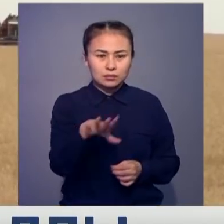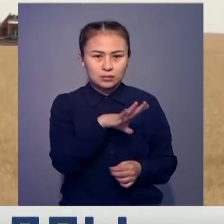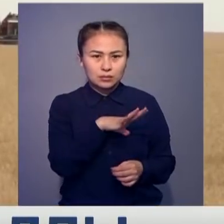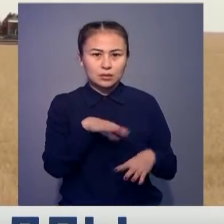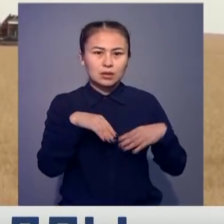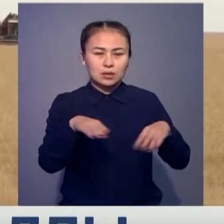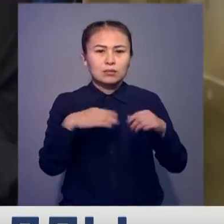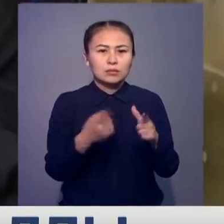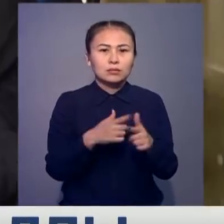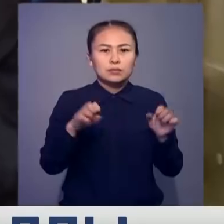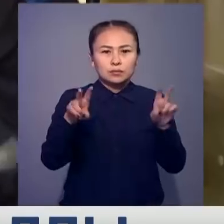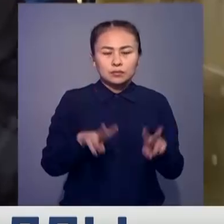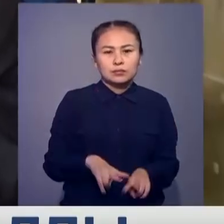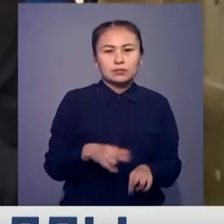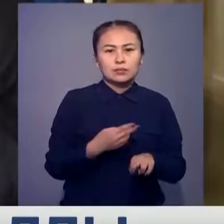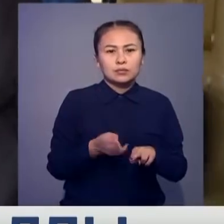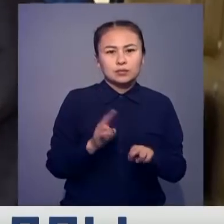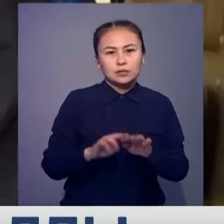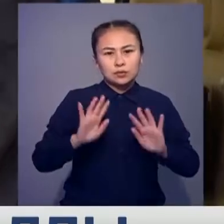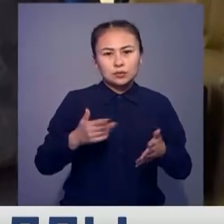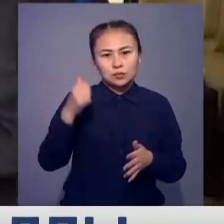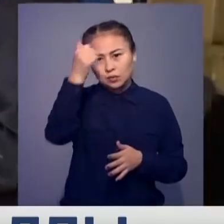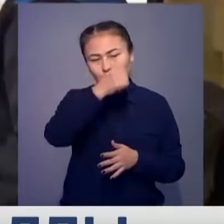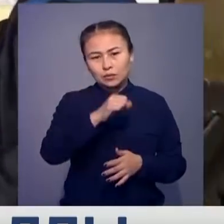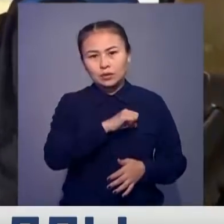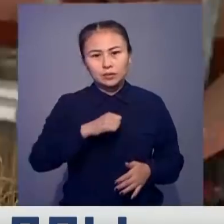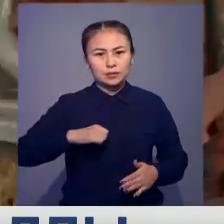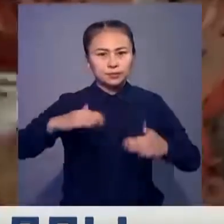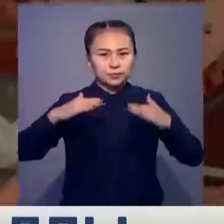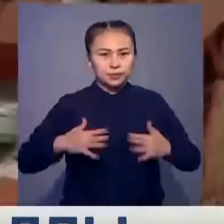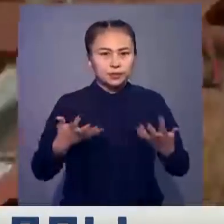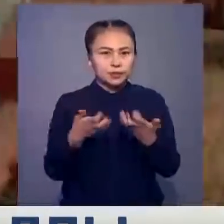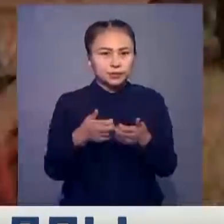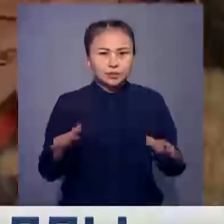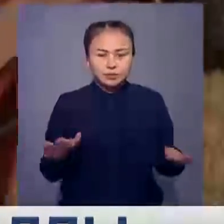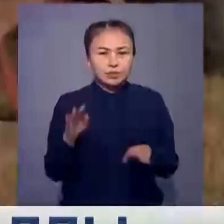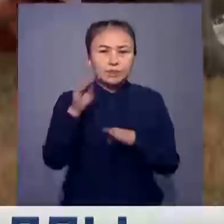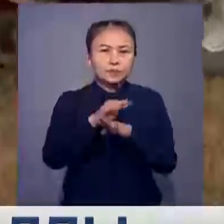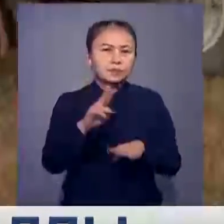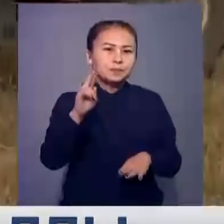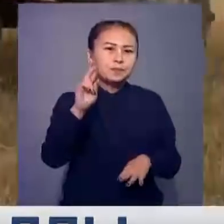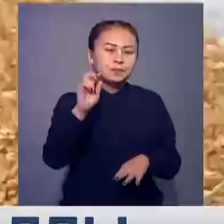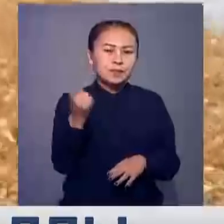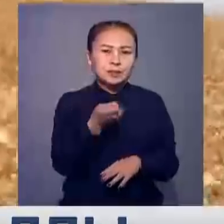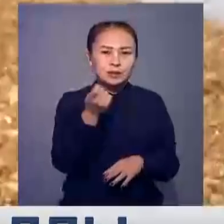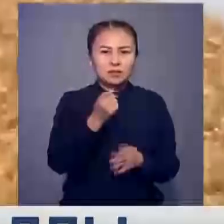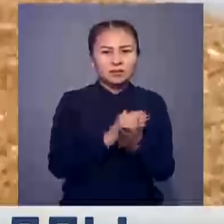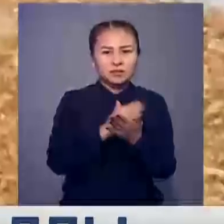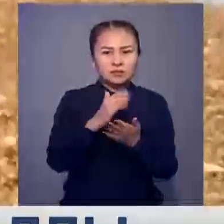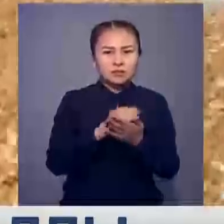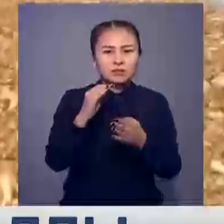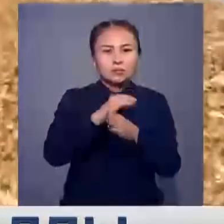Ағырарлық сала мамандары қуаншылық жылдары бұның төмен көрсеткіш саналмайтын айтады. Есесіне бидайдың сапасы жоғар екен.